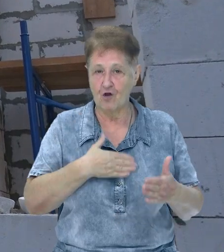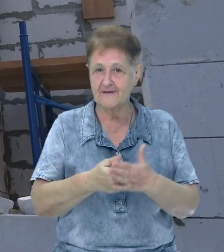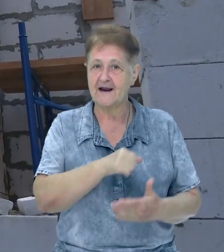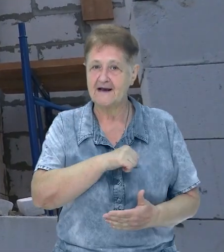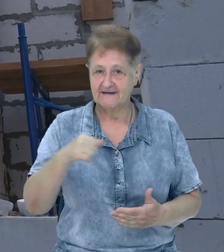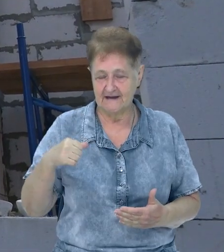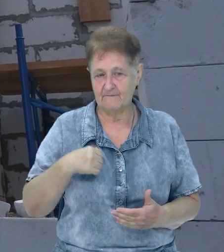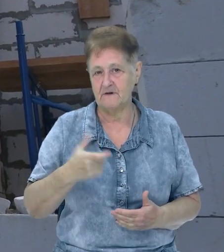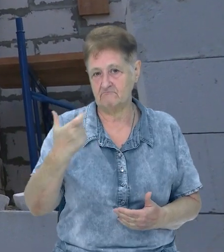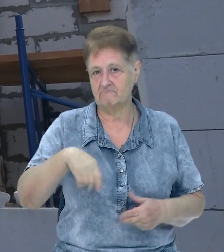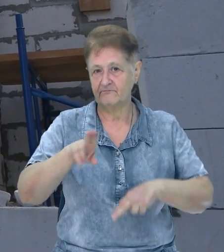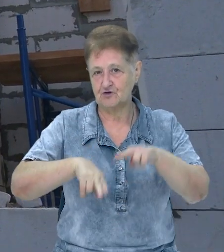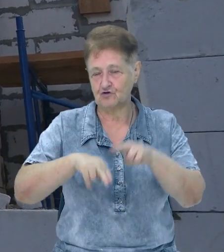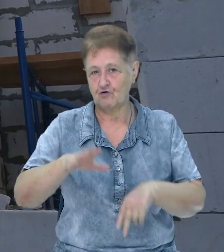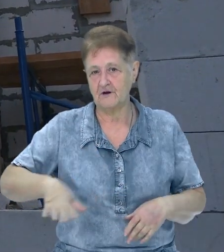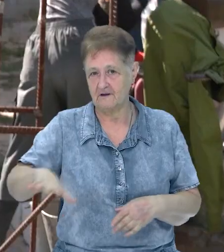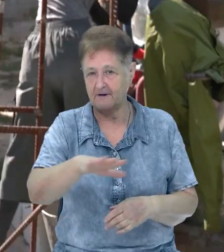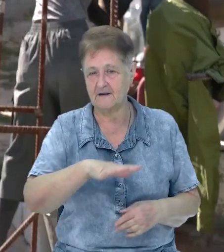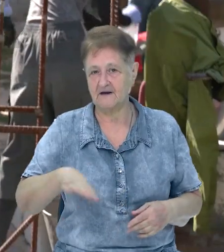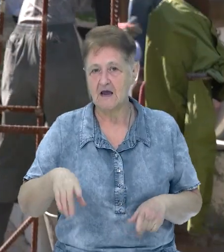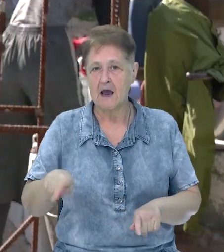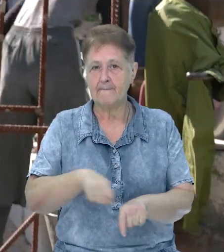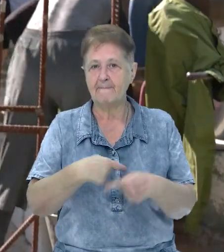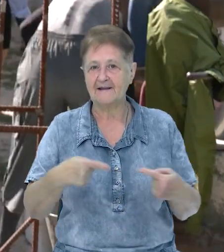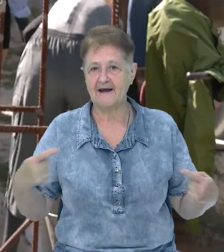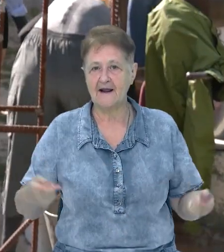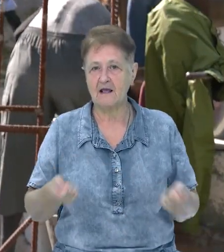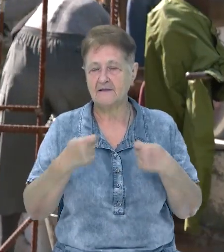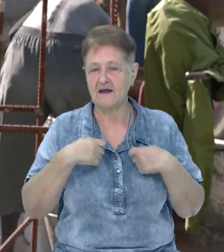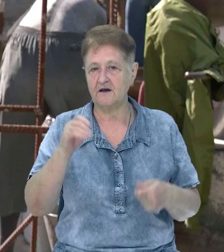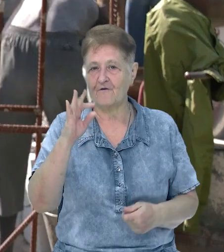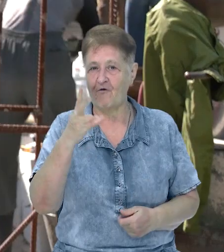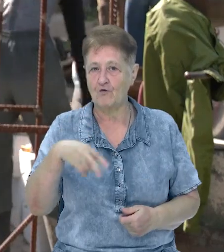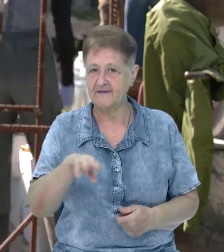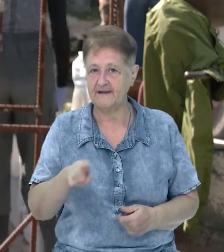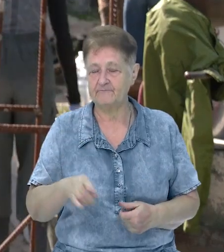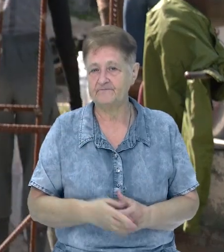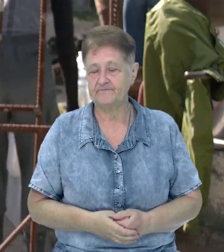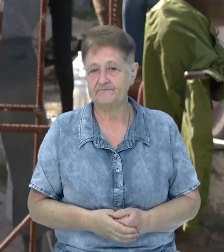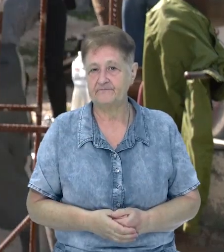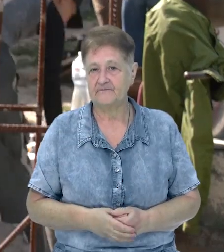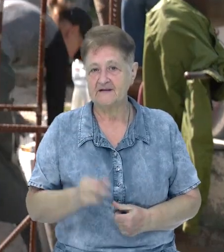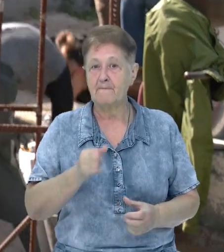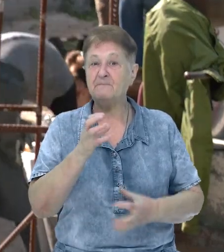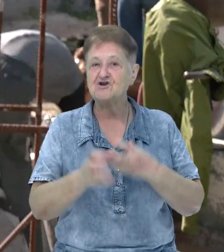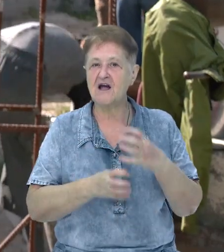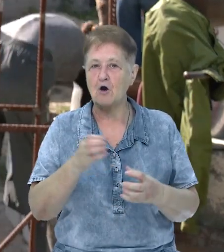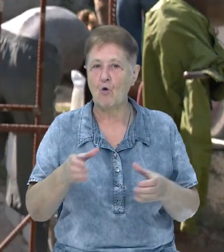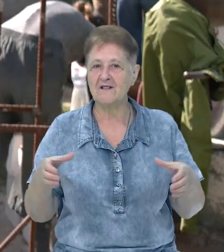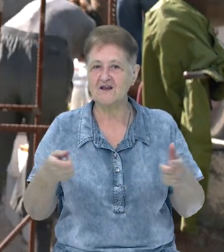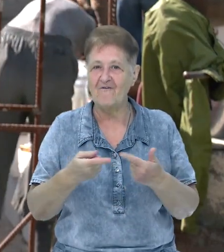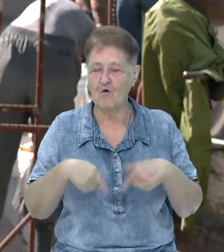самі дають раду собі на будівельному майданчику. Матеріали нам надають фонди, міжнародні фонди.